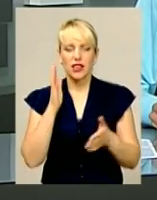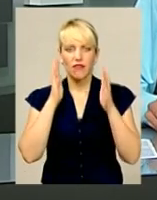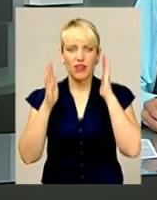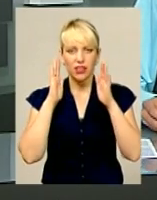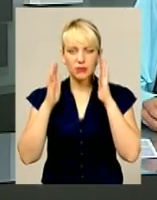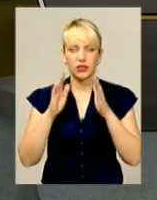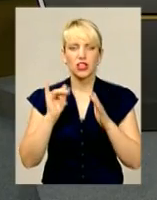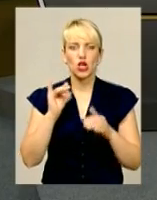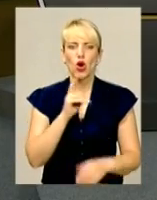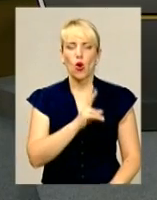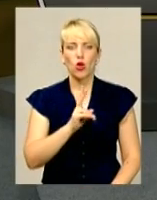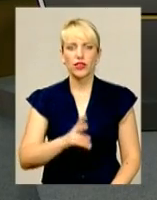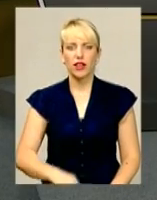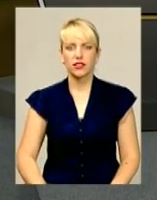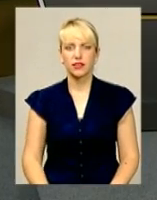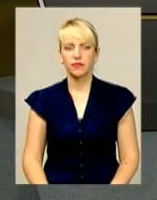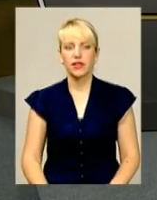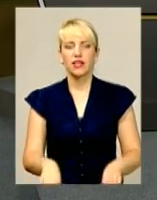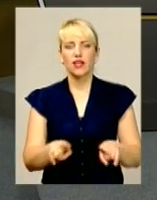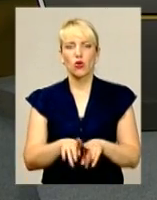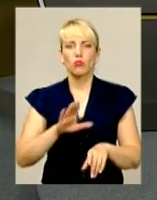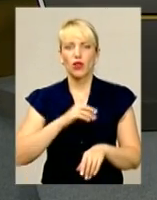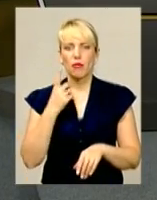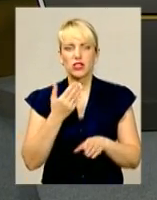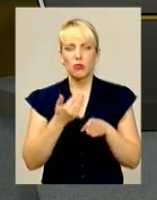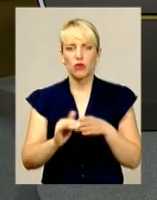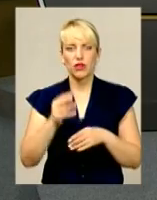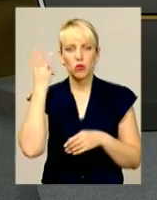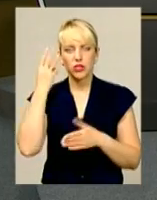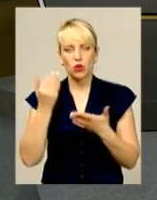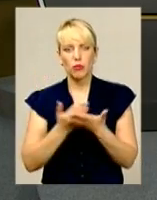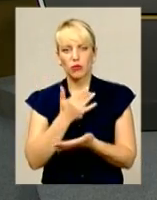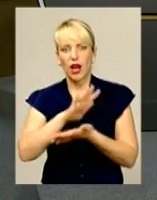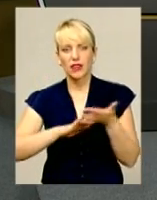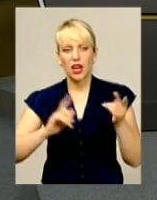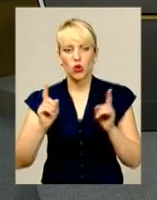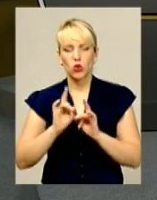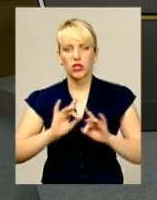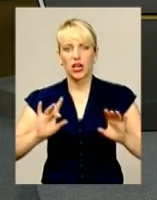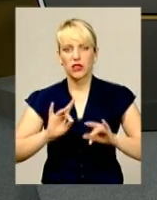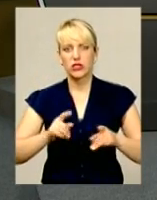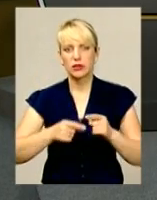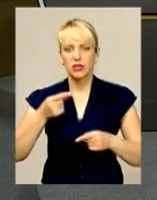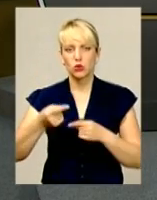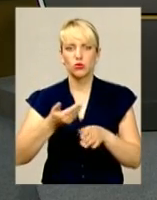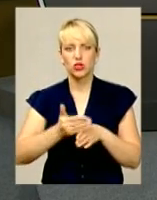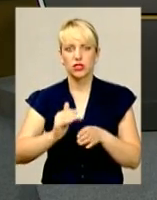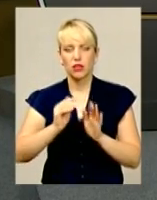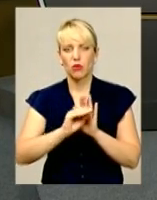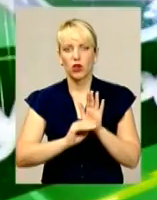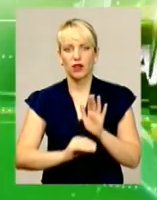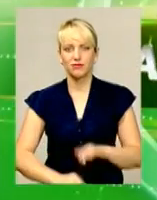УКонтакті. Саме такою була перша половина Подільської панорами. Далі короткий анонс наступної частини програми.